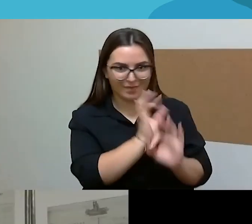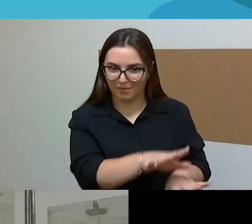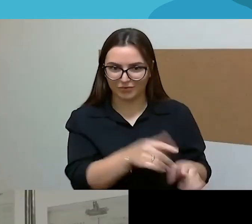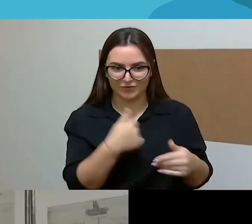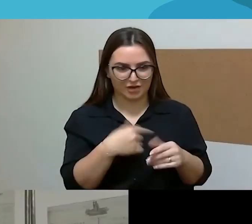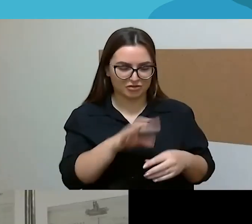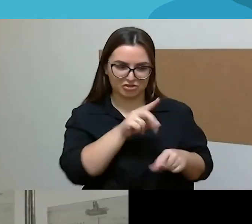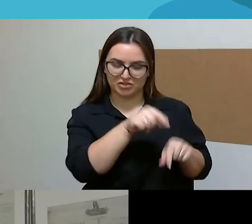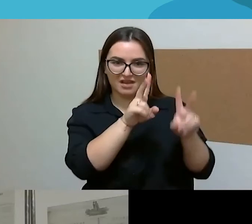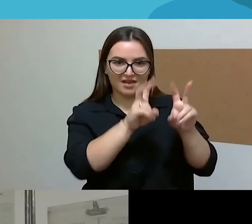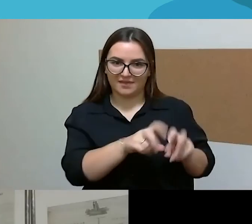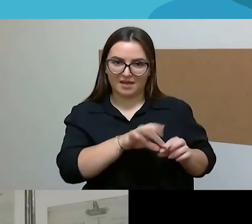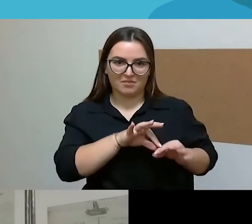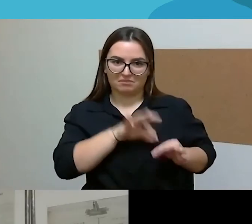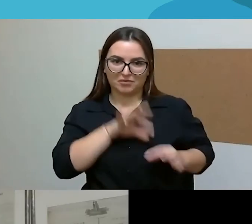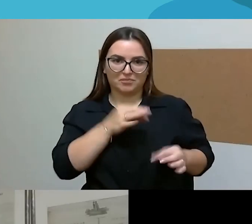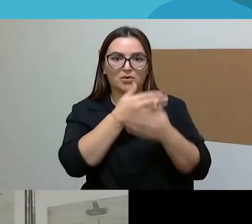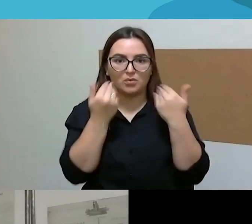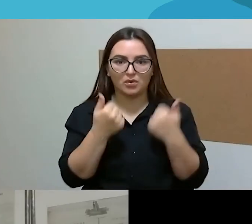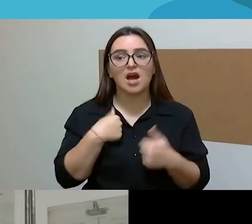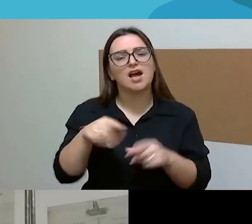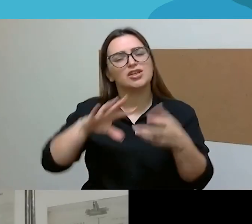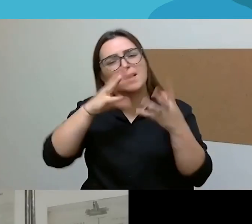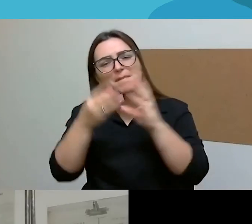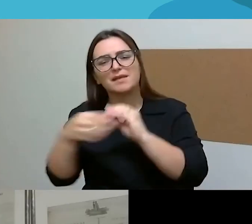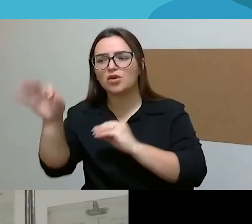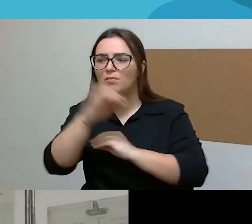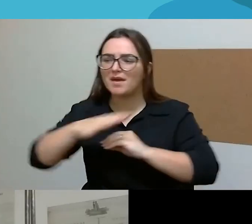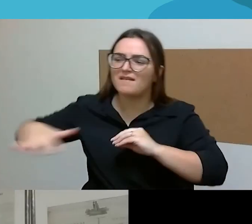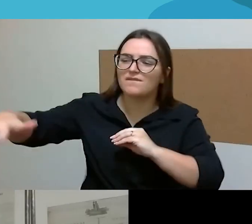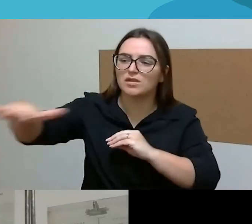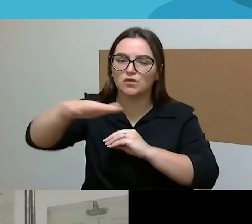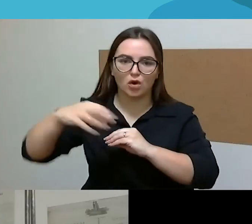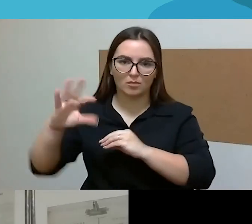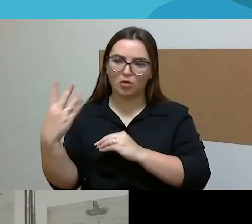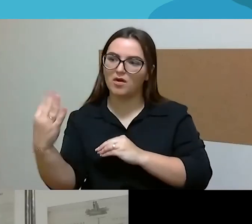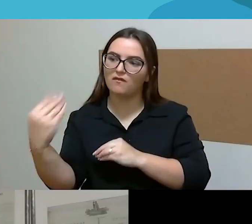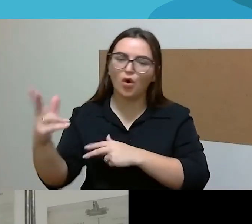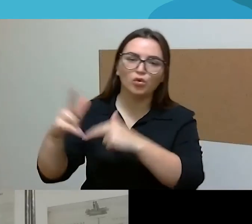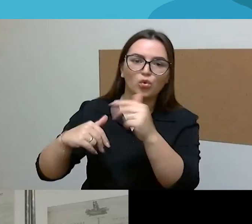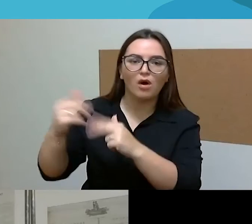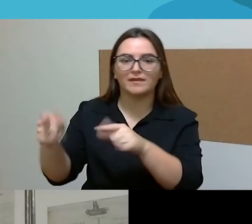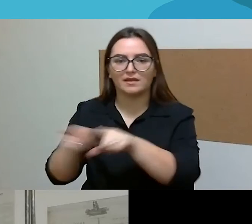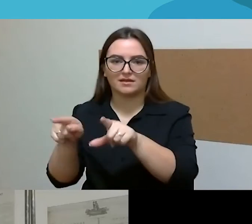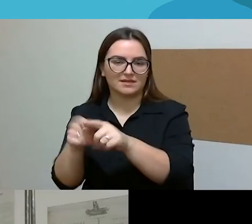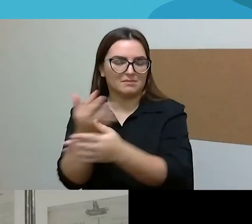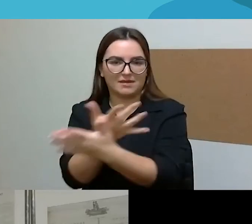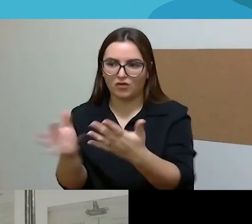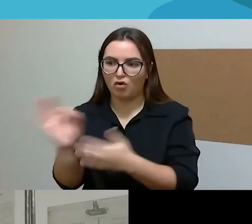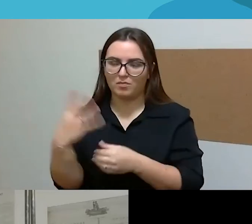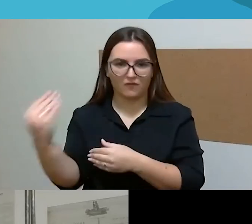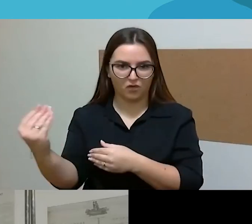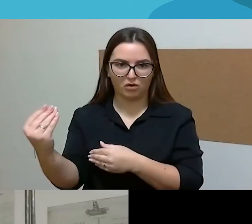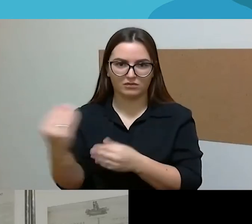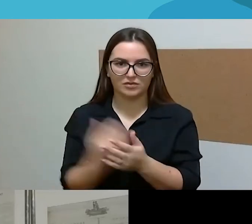Bet aš atveju suomenė, liūdai. Aš labiau gal apie, žinai, apie nuotaikas ir tą tokį makro klimatą, kuris man